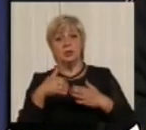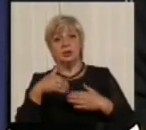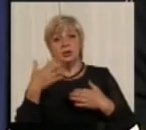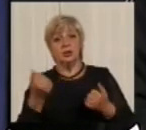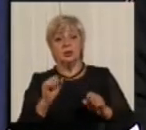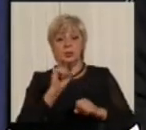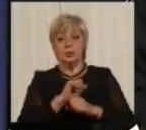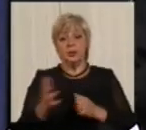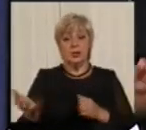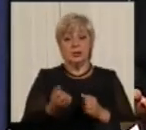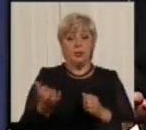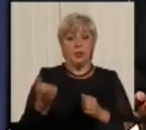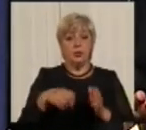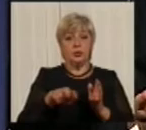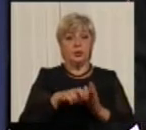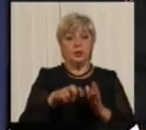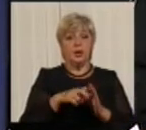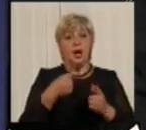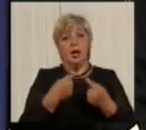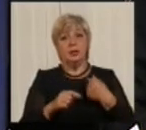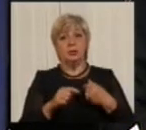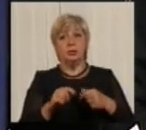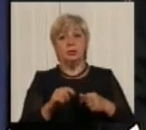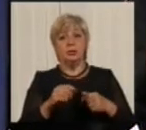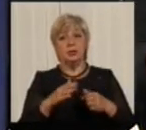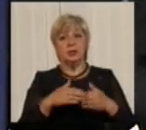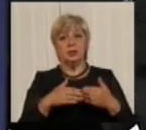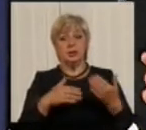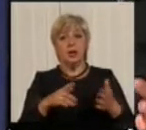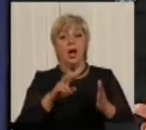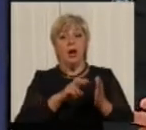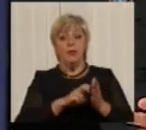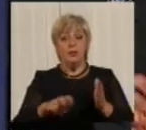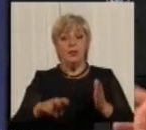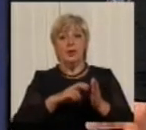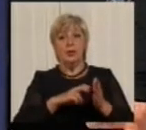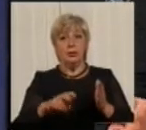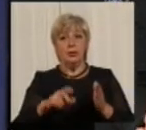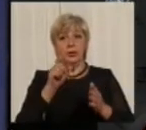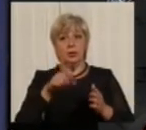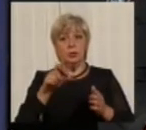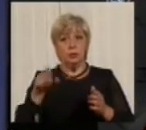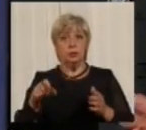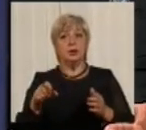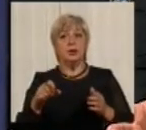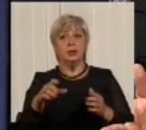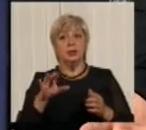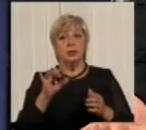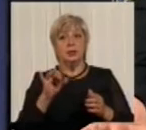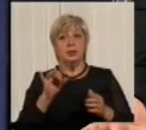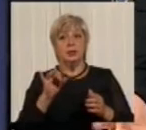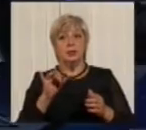садять пасажирів, а з іншої сторони пасажири виходять, тобто люди виходять і